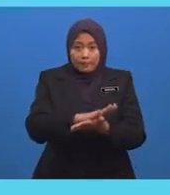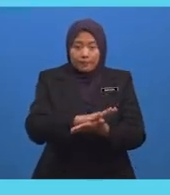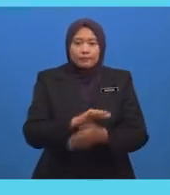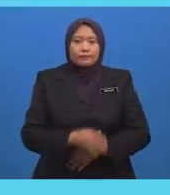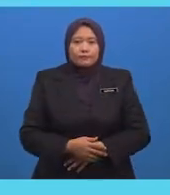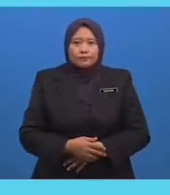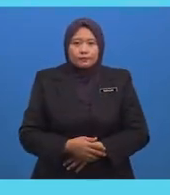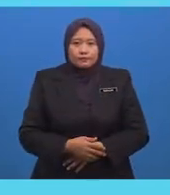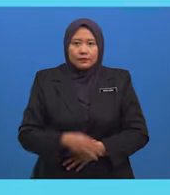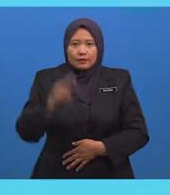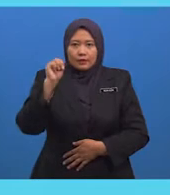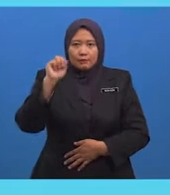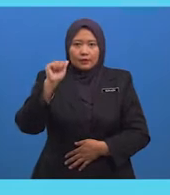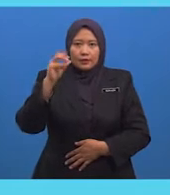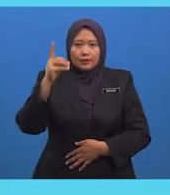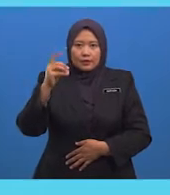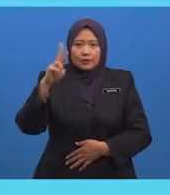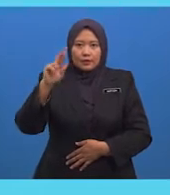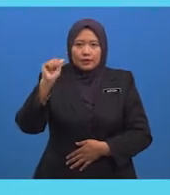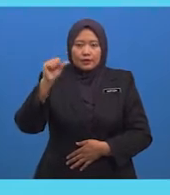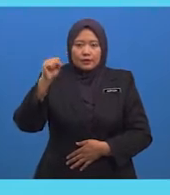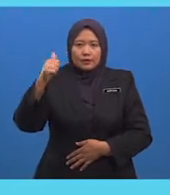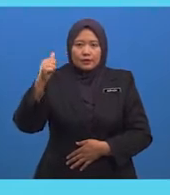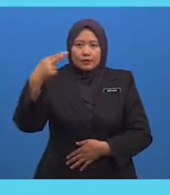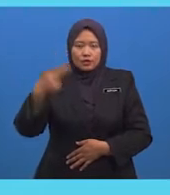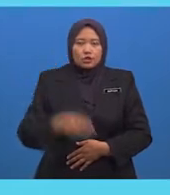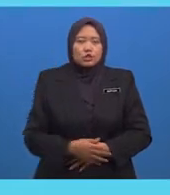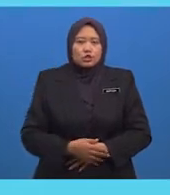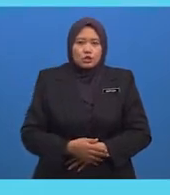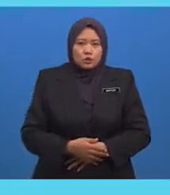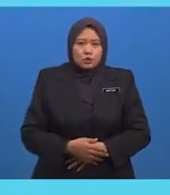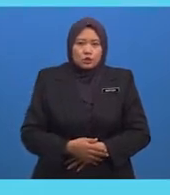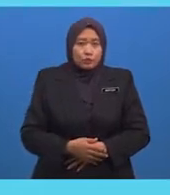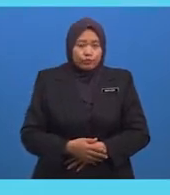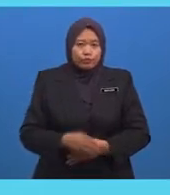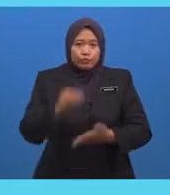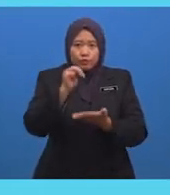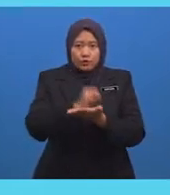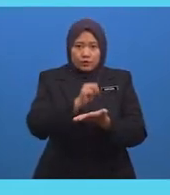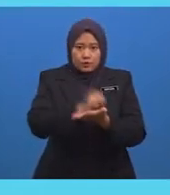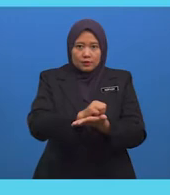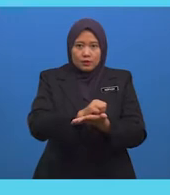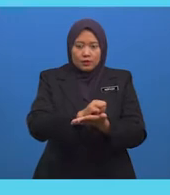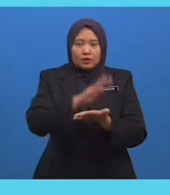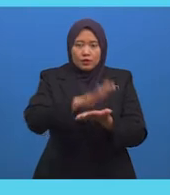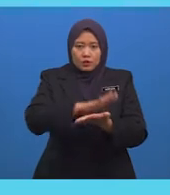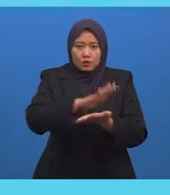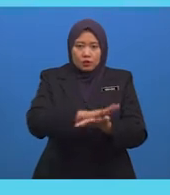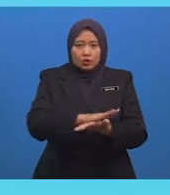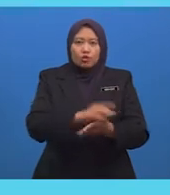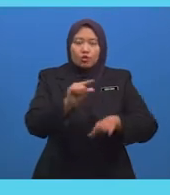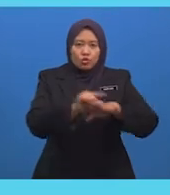Menengah Atas Madrasah Di Mesir Pada Abad ke-8 Masihi Menggunakan Sistem